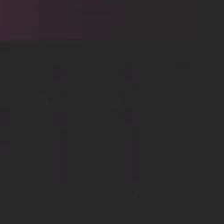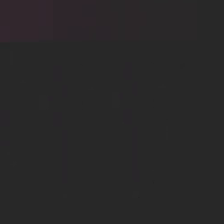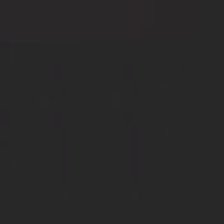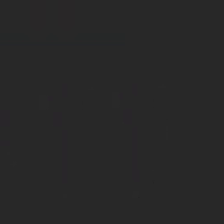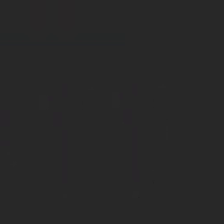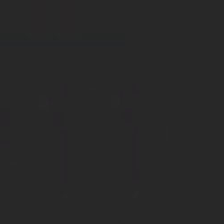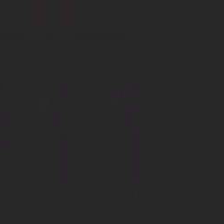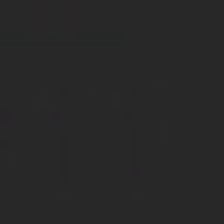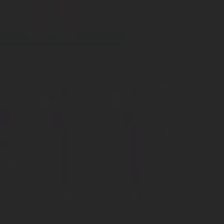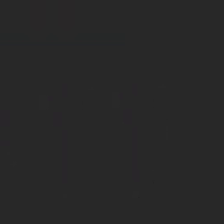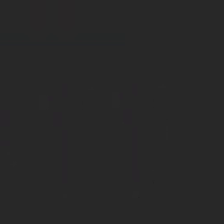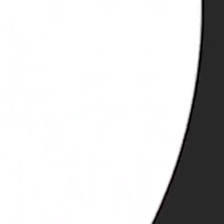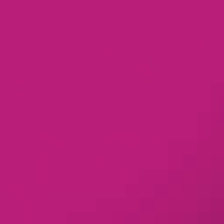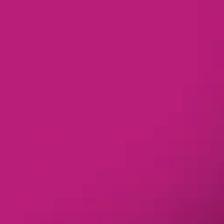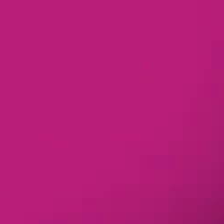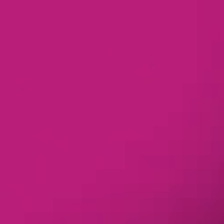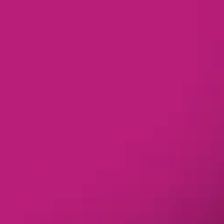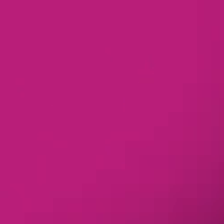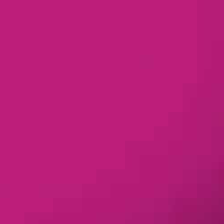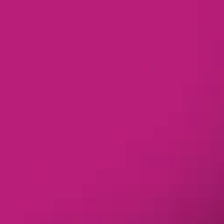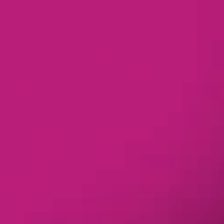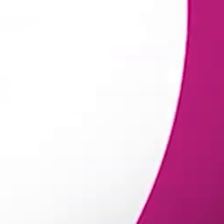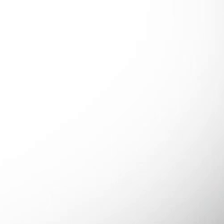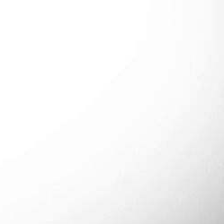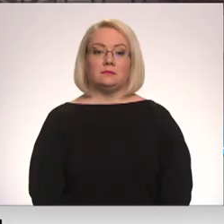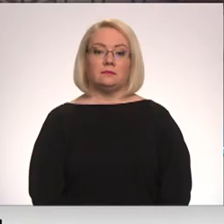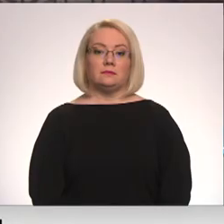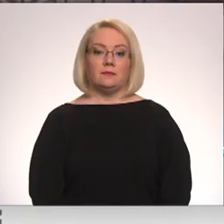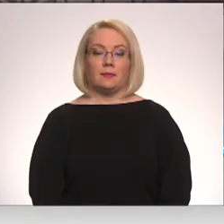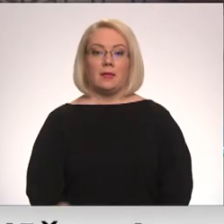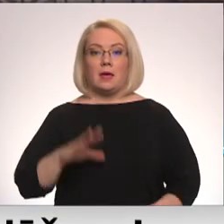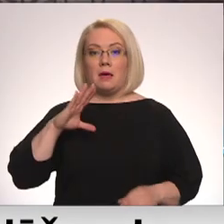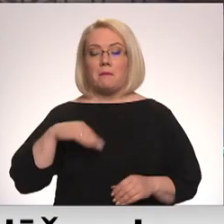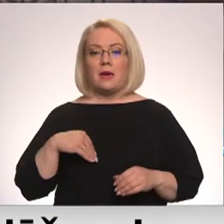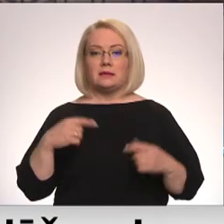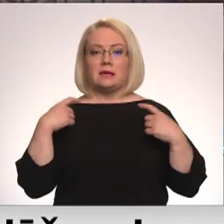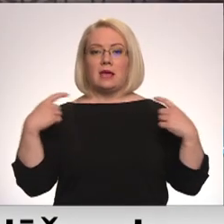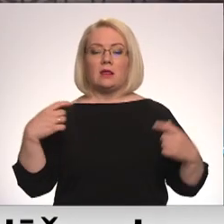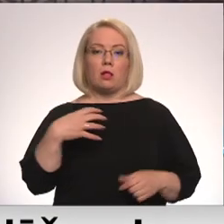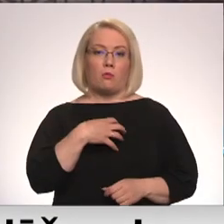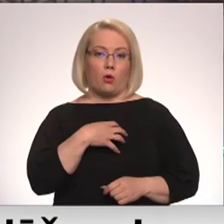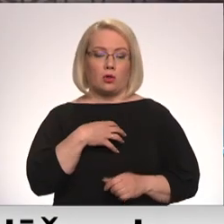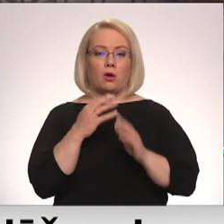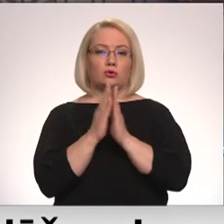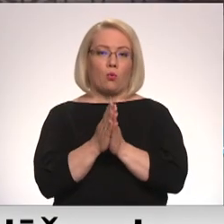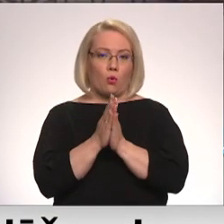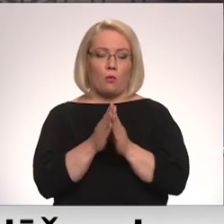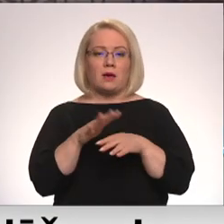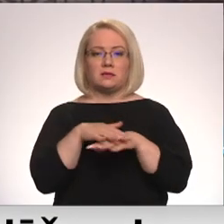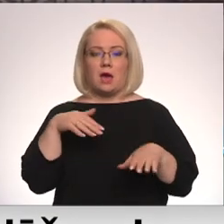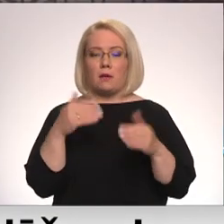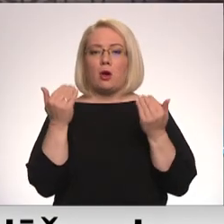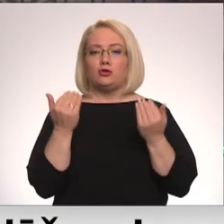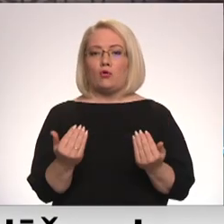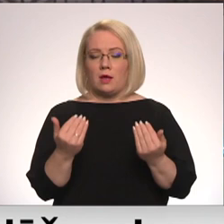Re! Viss ēters ir te! Pēc ģenerāla prokuratūra slūguma sājuma